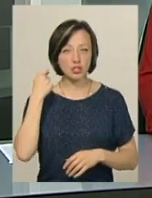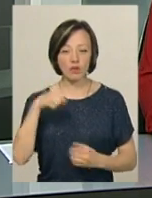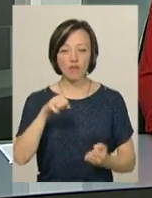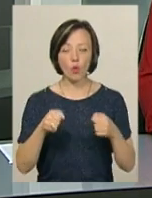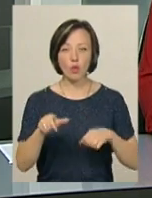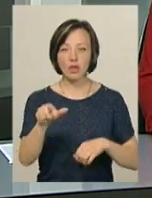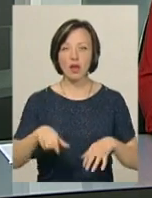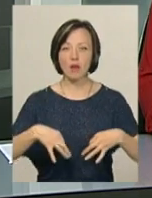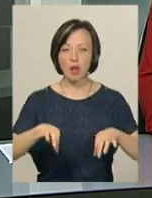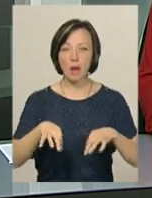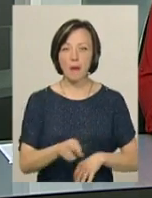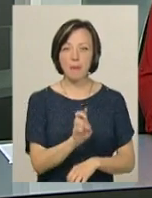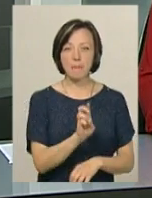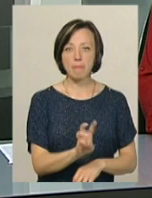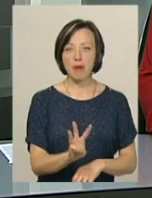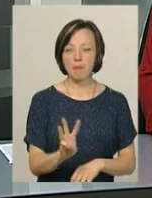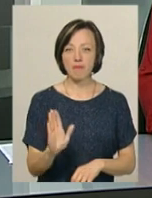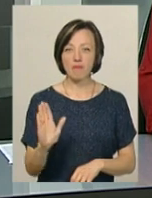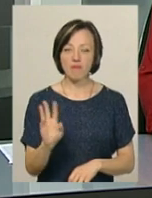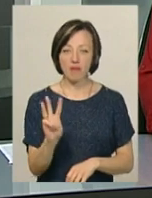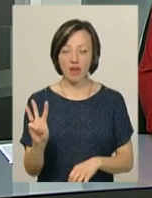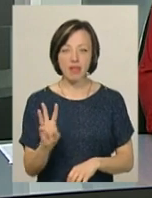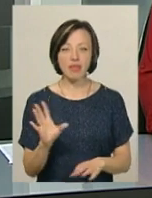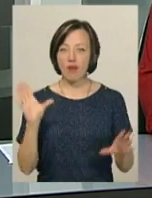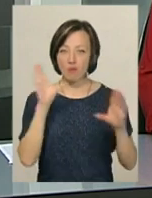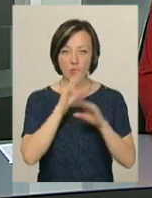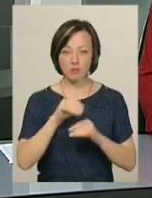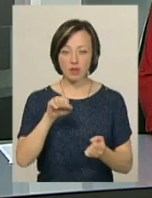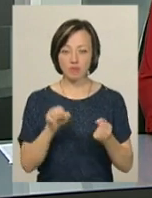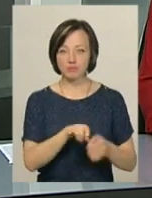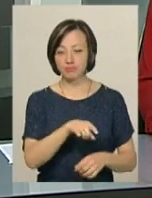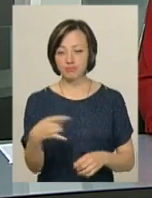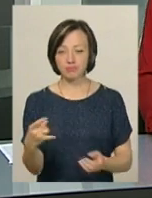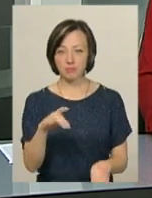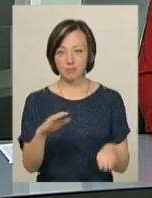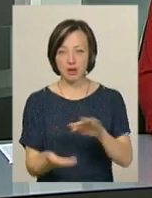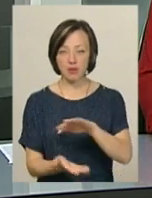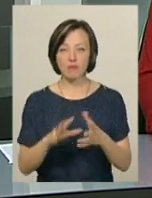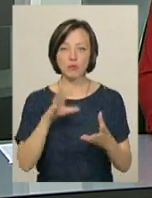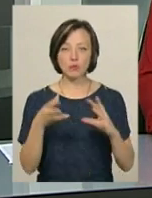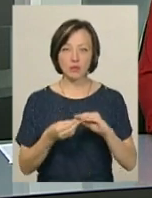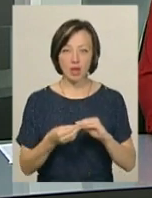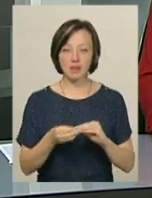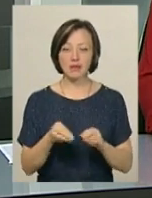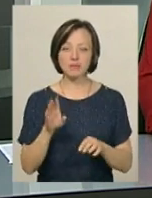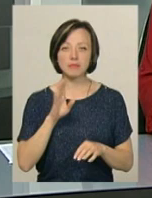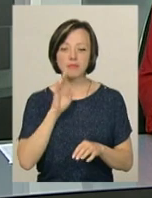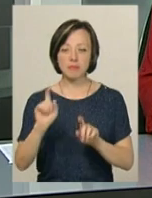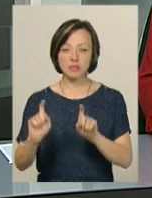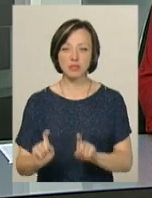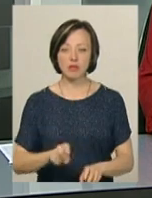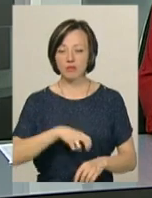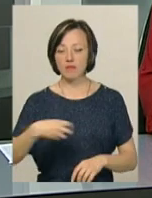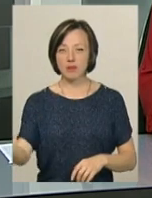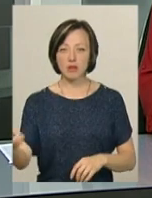автомобіля БМВ не впорався з керуванням та з'їхав у кювет, після чого автівка перекинулась. В результаті пасажирку викинуло з